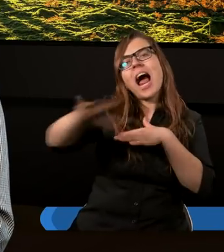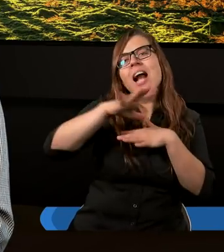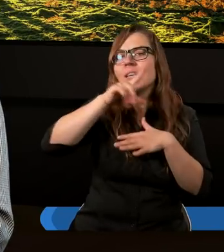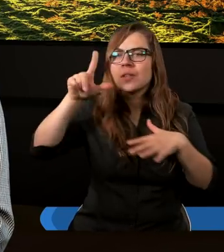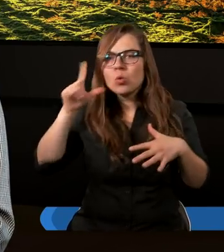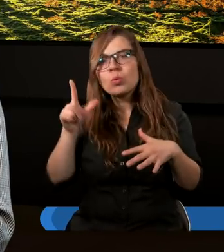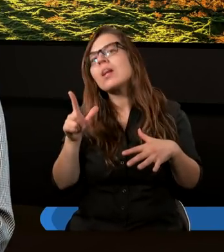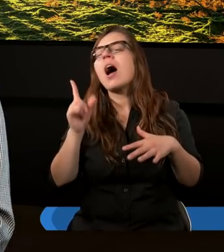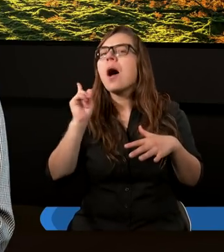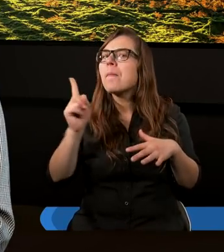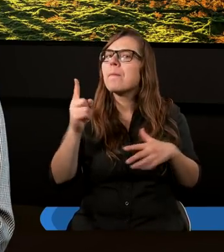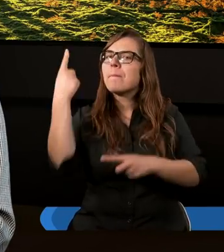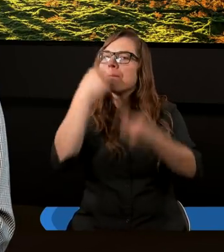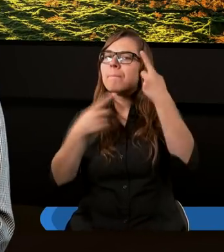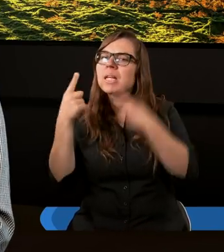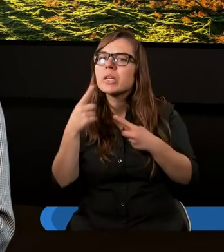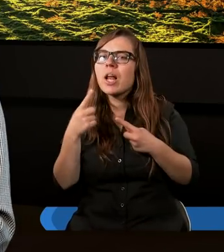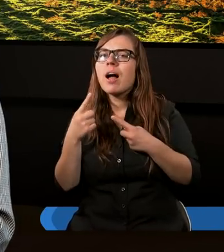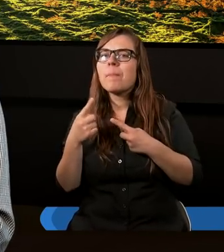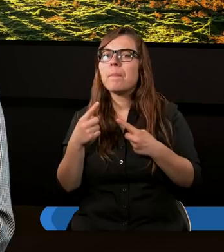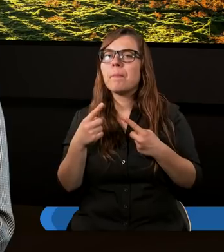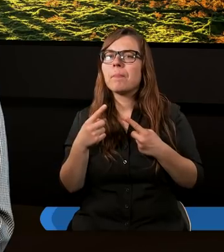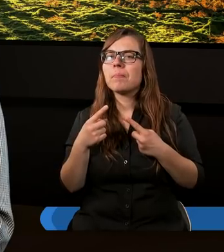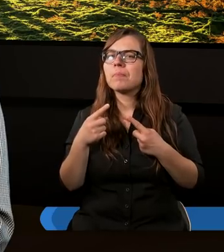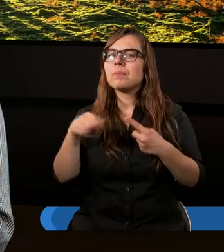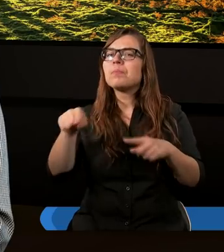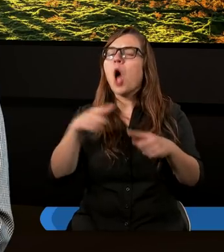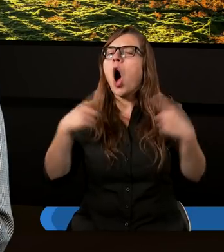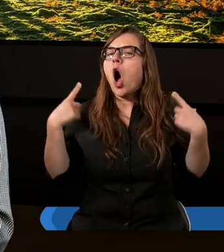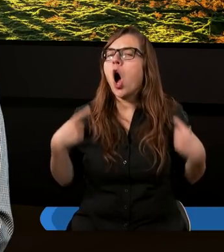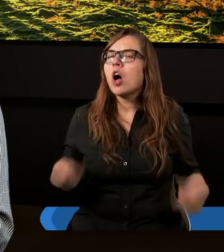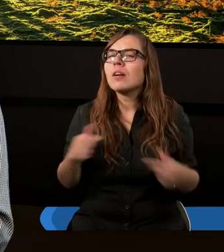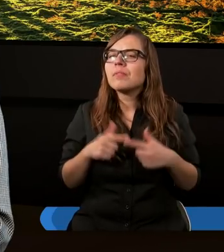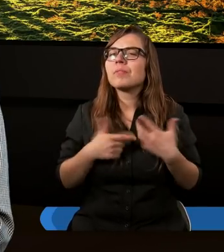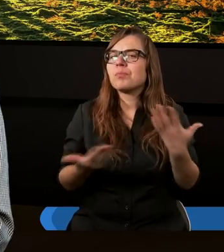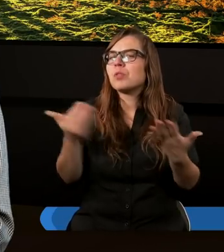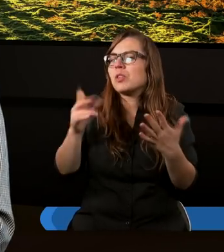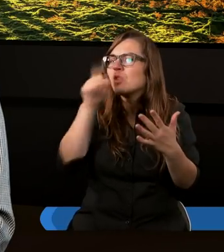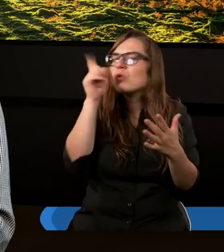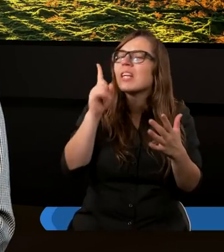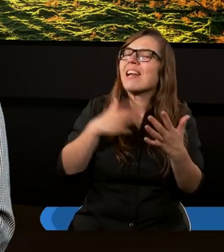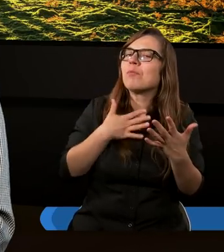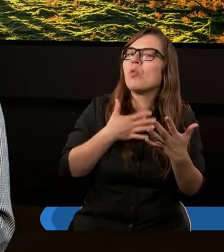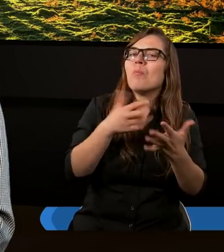Myślę, że po prostu ludzie sami osobiście może powoli odchodzili od Boga,